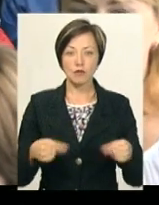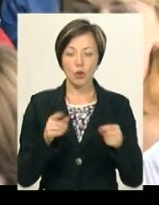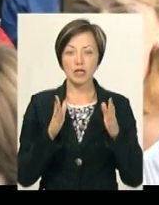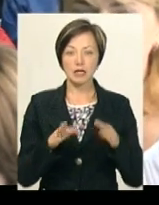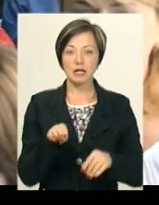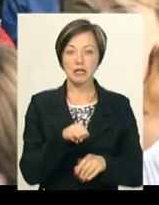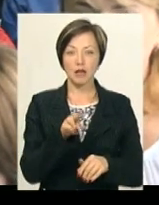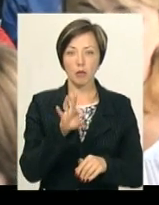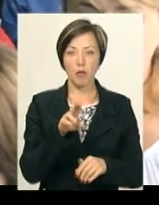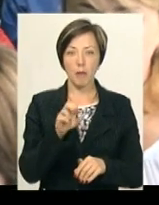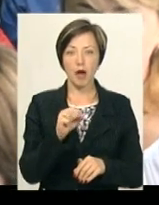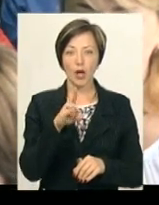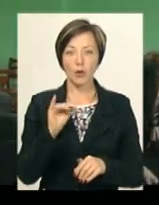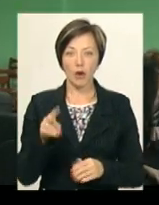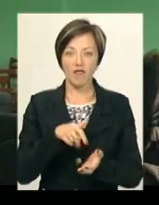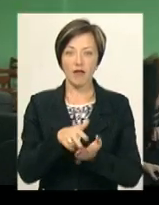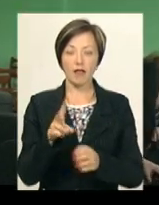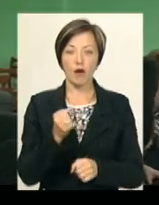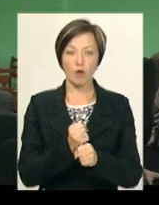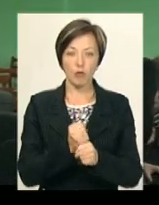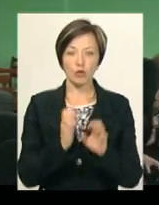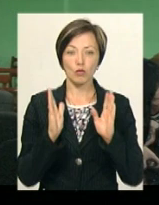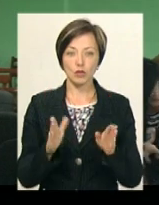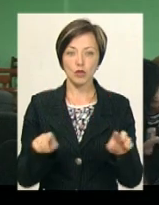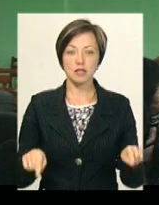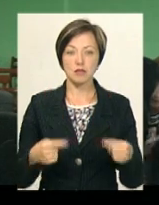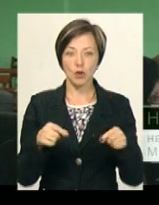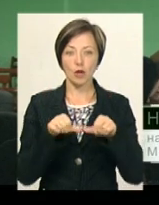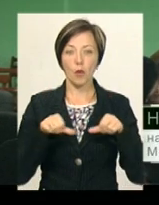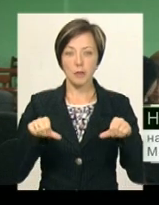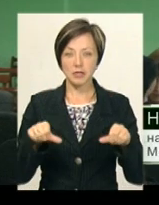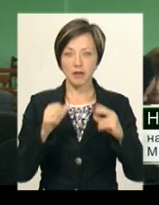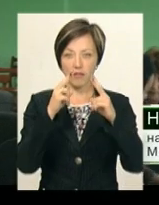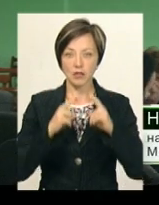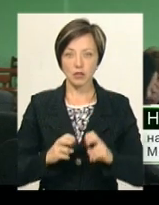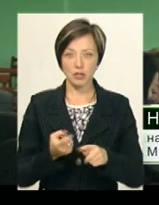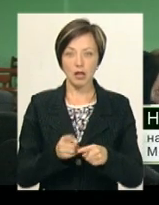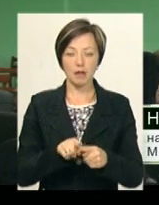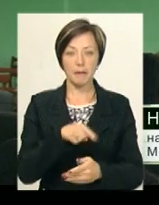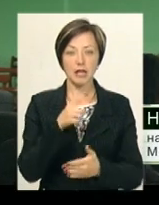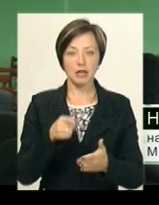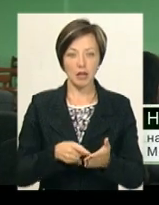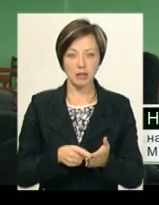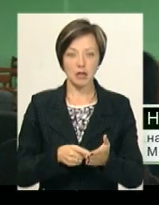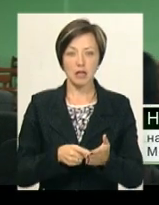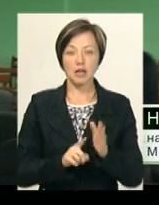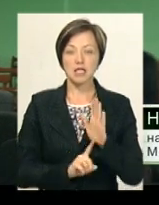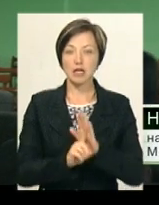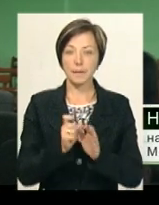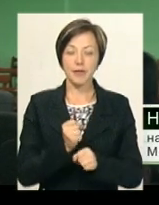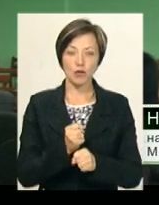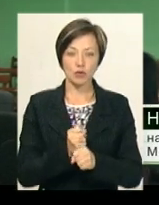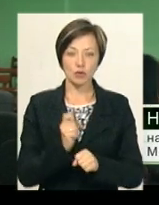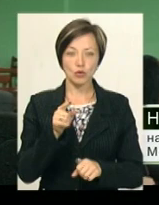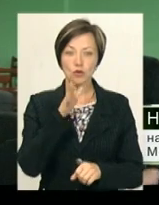тільки Тетяна Попадюк вийде на роботу. Буде створена комісія, яка вивчить дане питання, яка запрацює